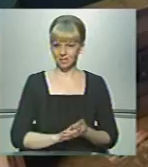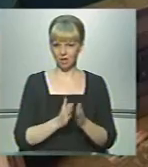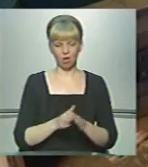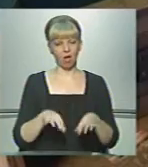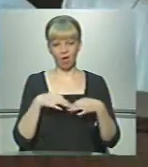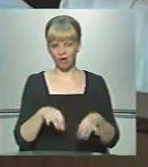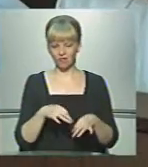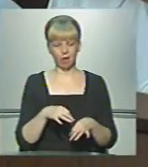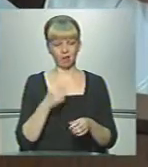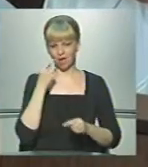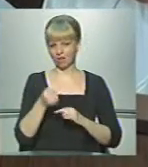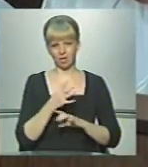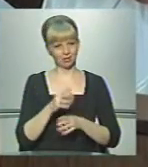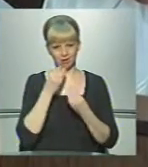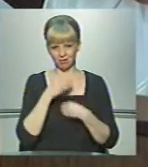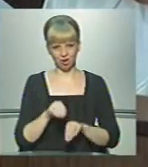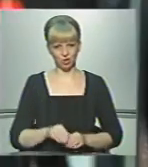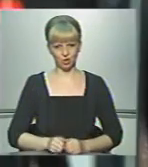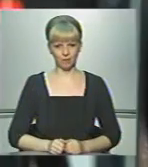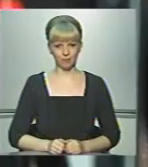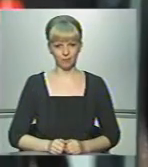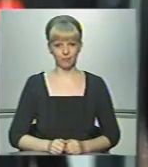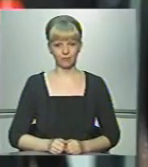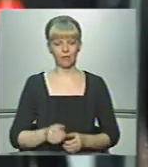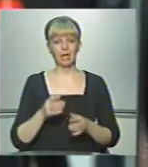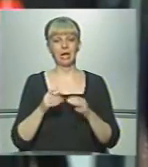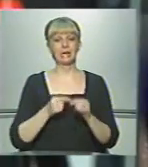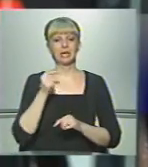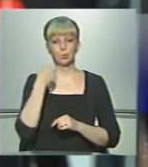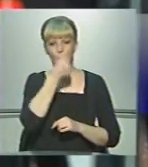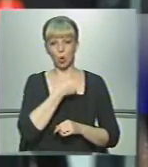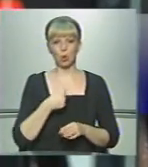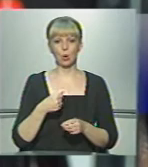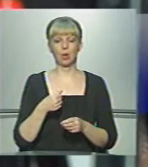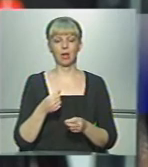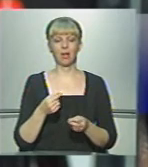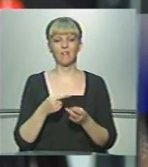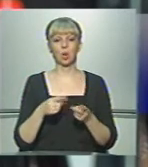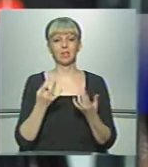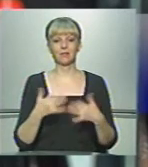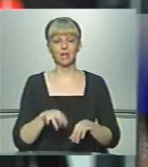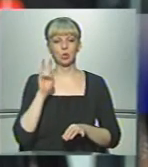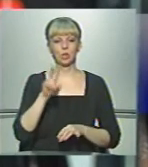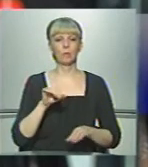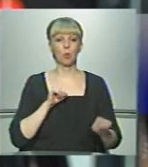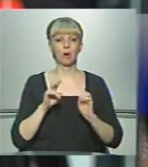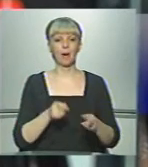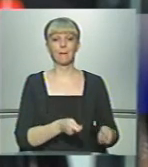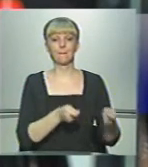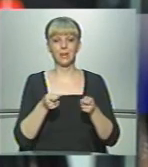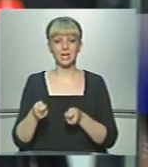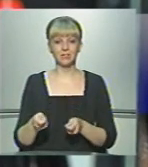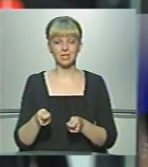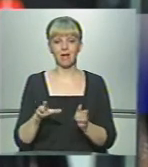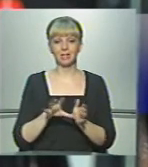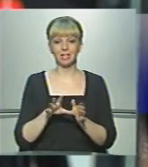автопарку далеко не найкращий. Щоб ми на наступний рік-півтора не втратили тролейбусне управління, як перевізника, як